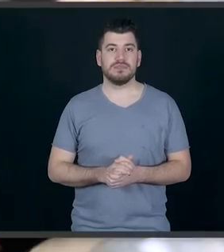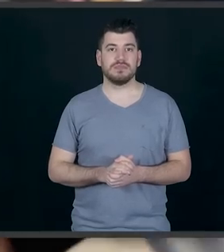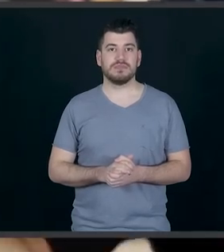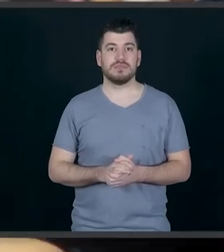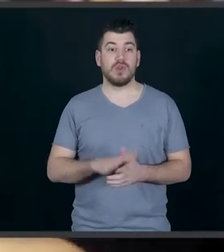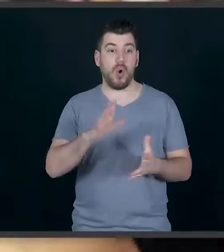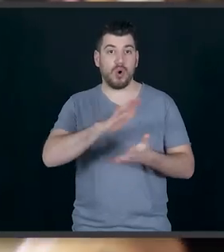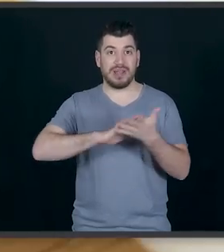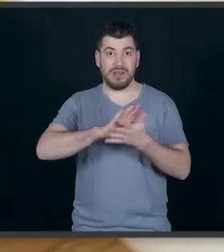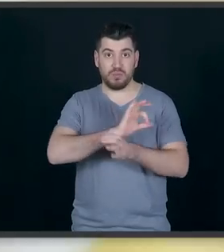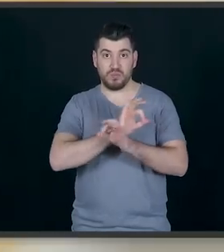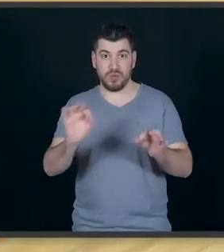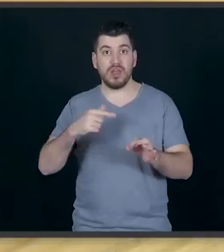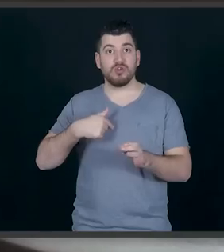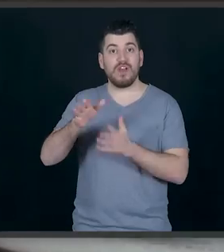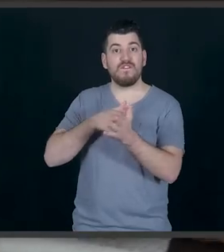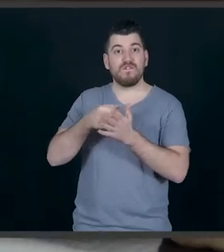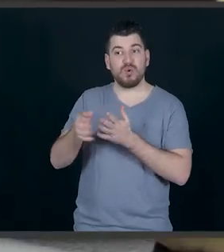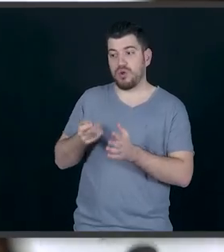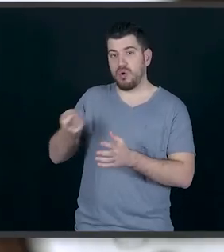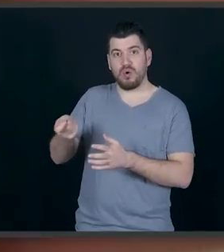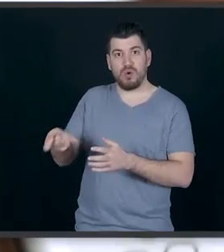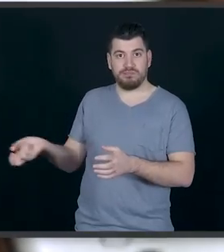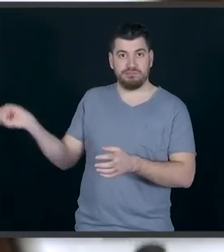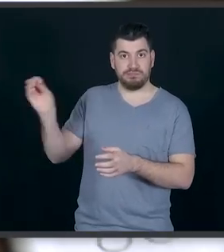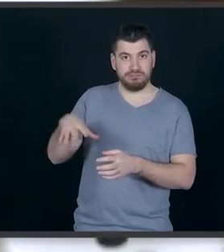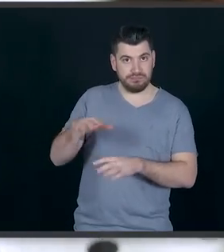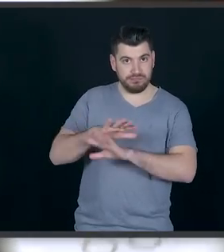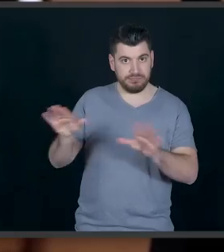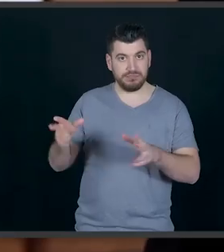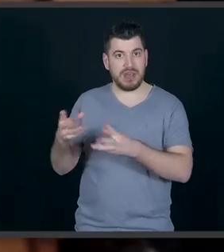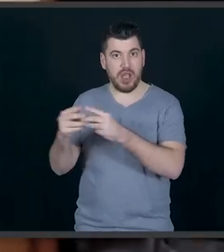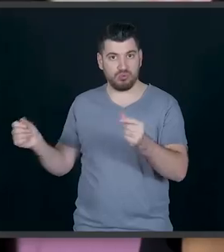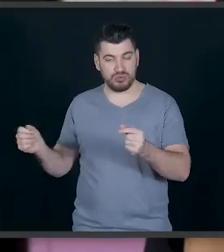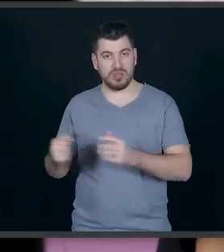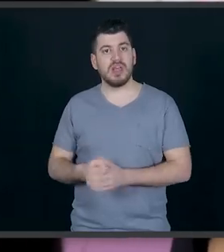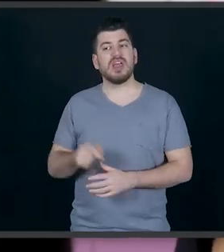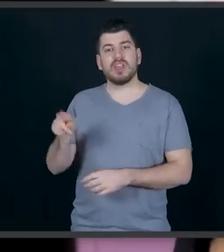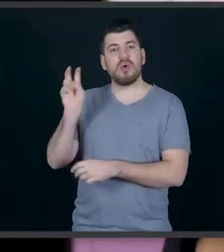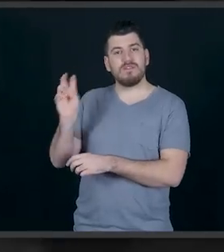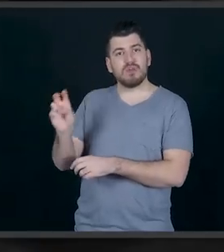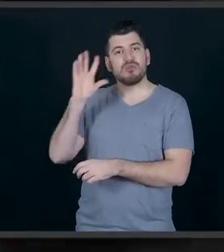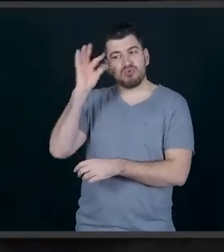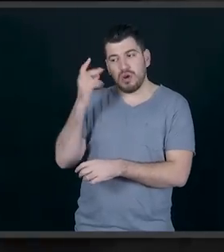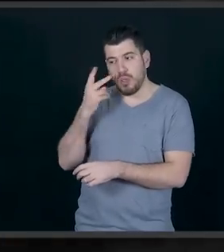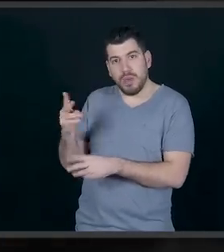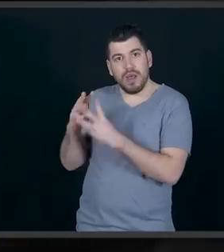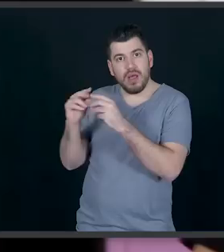Όταν τα μπισκότα είναι έτοιμα, παίρνουμε και βάζουμε το βούτυρο πάνω στη φωτιά. Και αφήνουμε μέχρι να γιώσει.